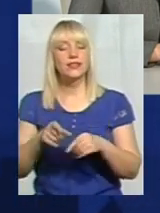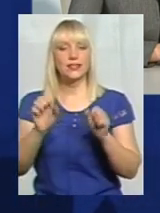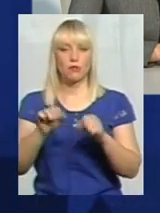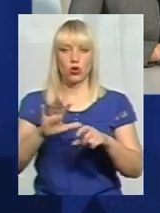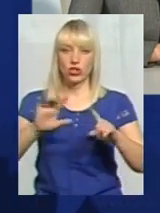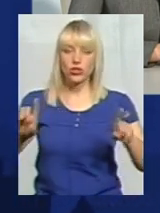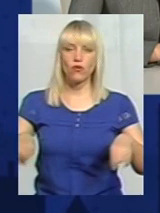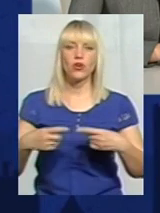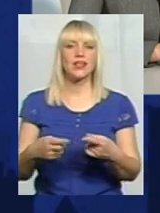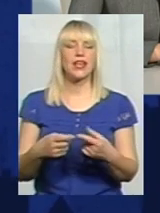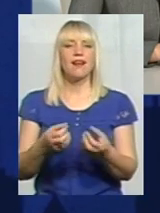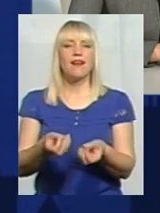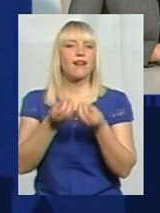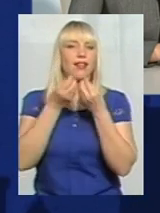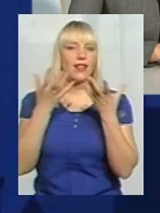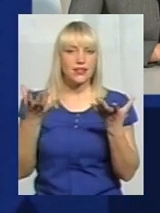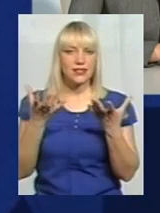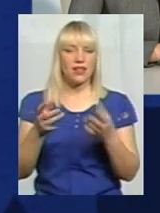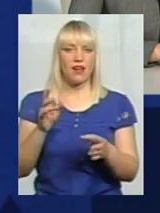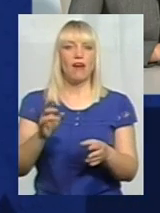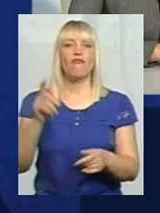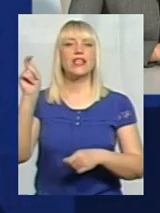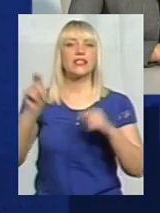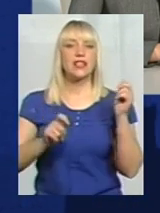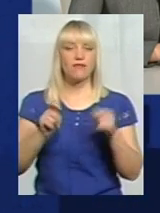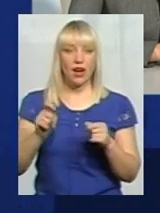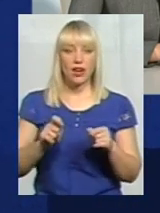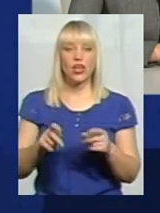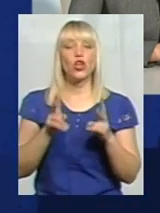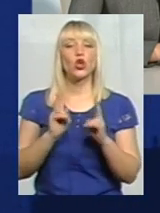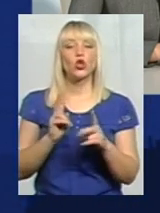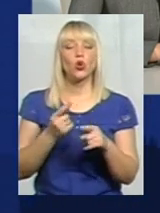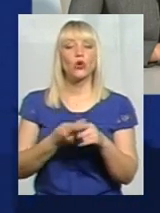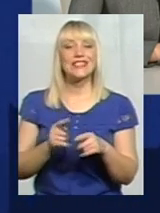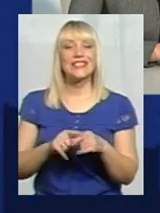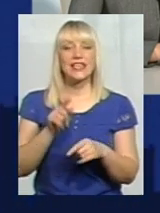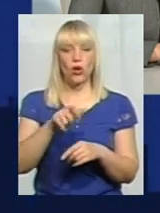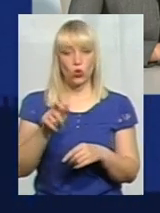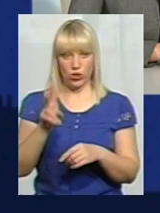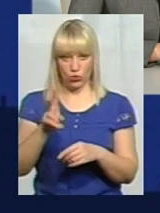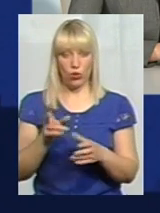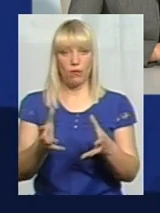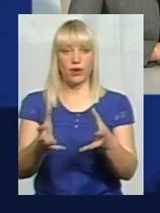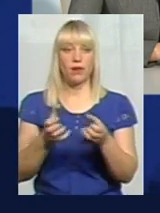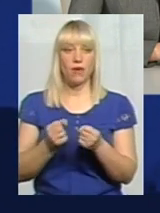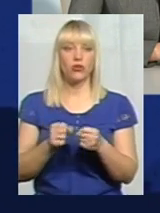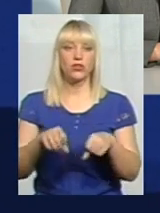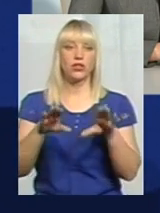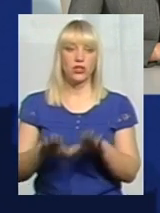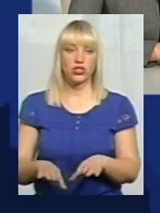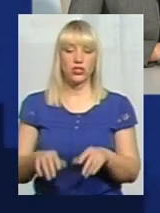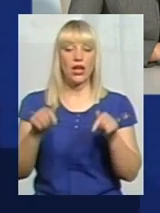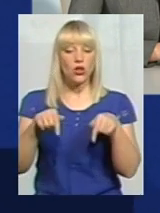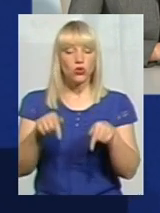класний фестиваль, про який йшла мова, і хто ці люди, які приймають рішення. Тобто, тут дуже